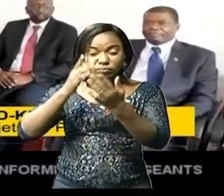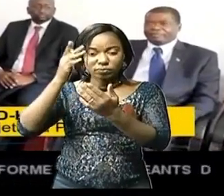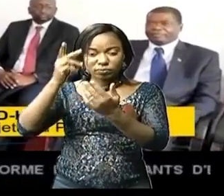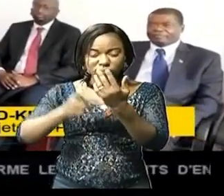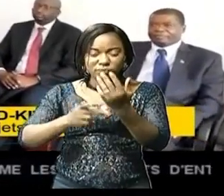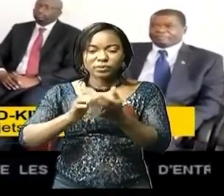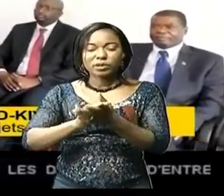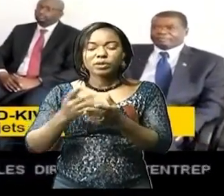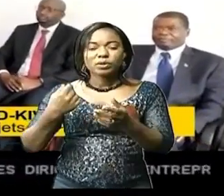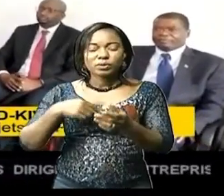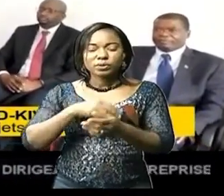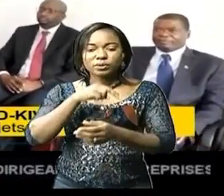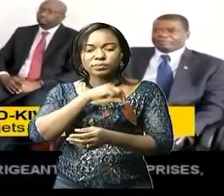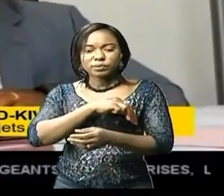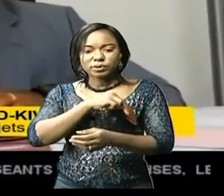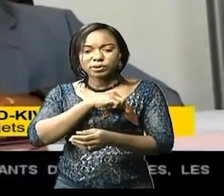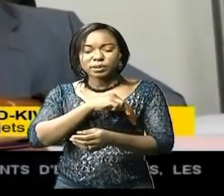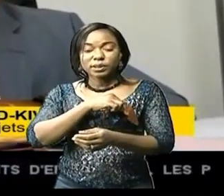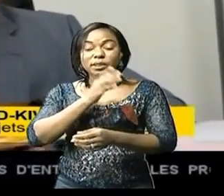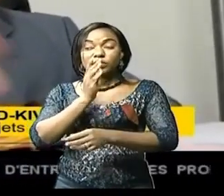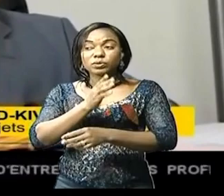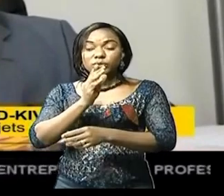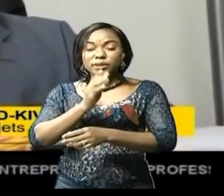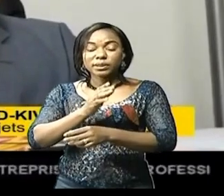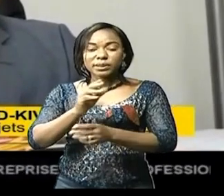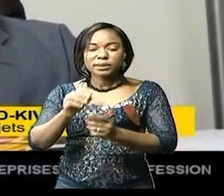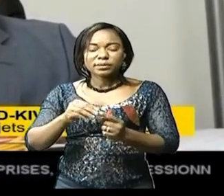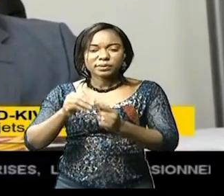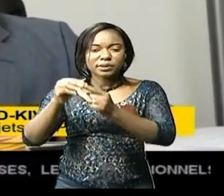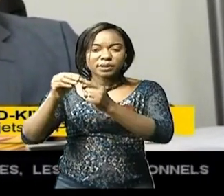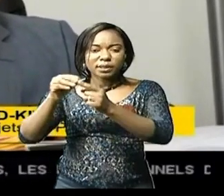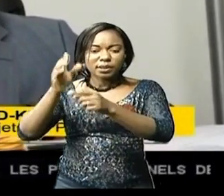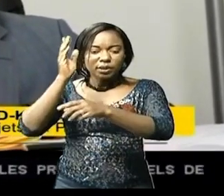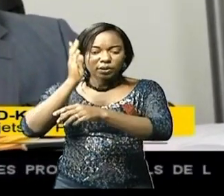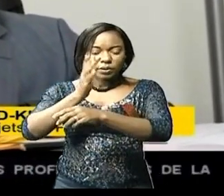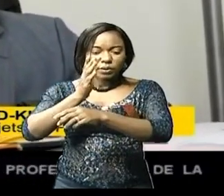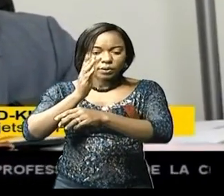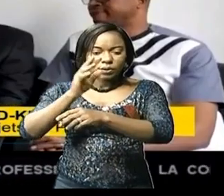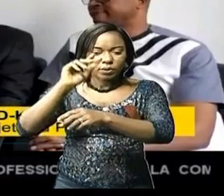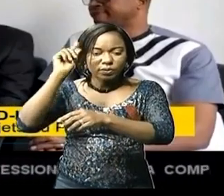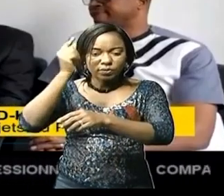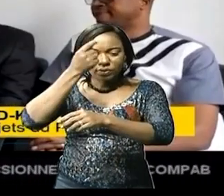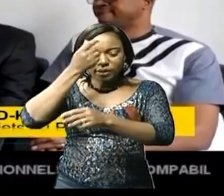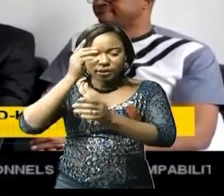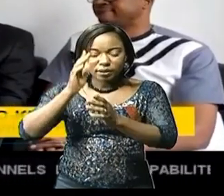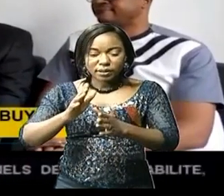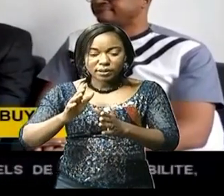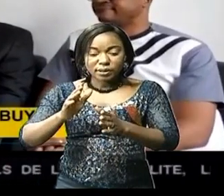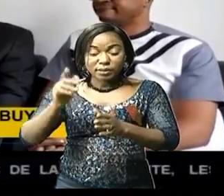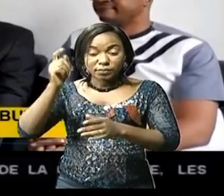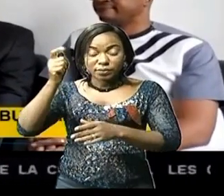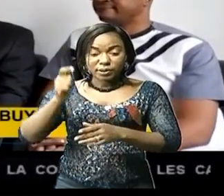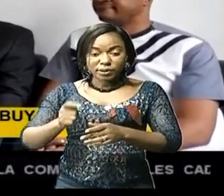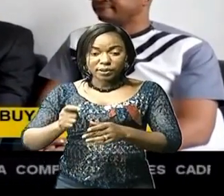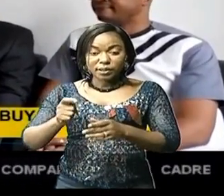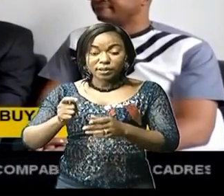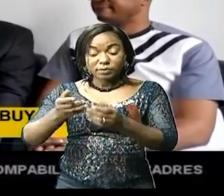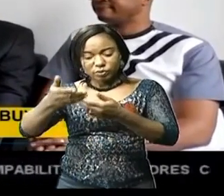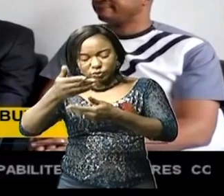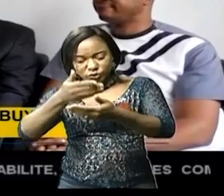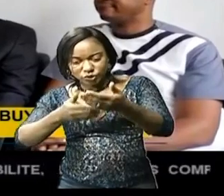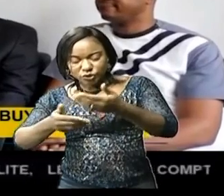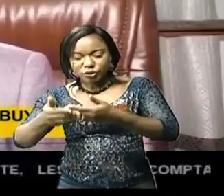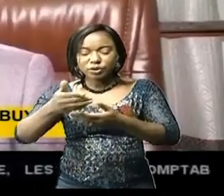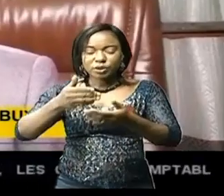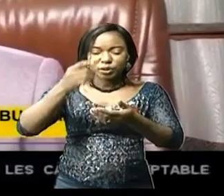également rencontré le conseiller principal du gouverneur militaire, M. David Kamoua, avec qui ils ont échangé sur